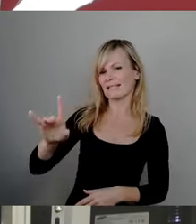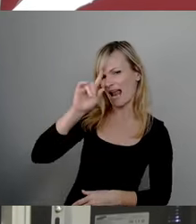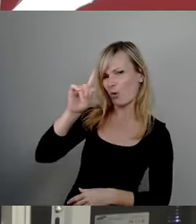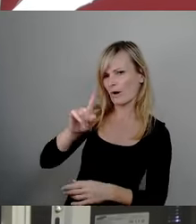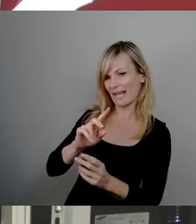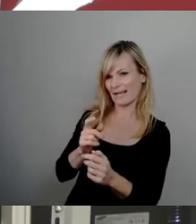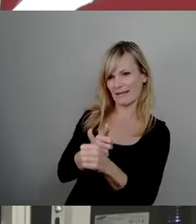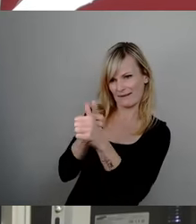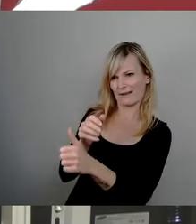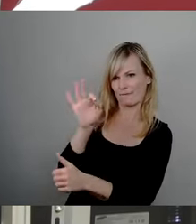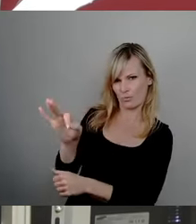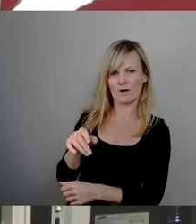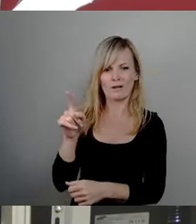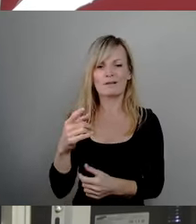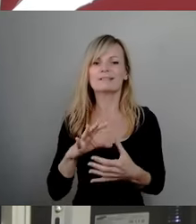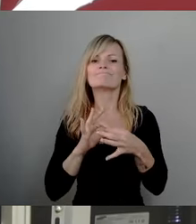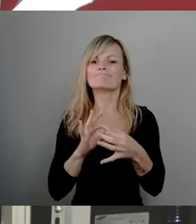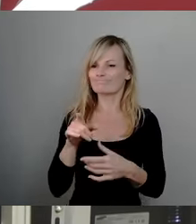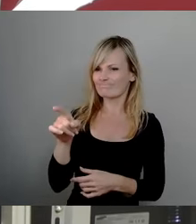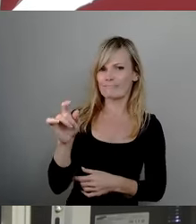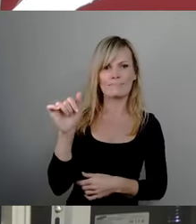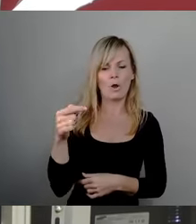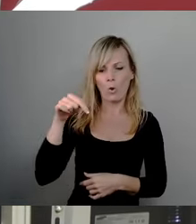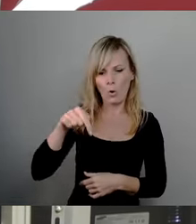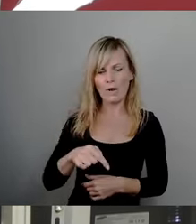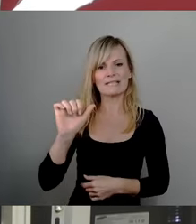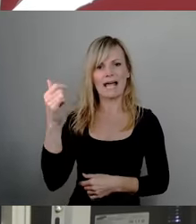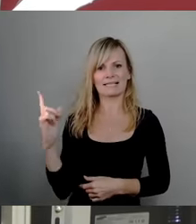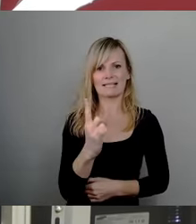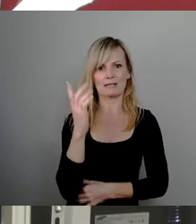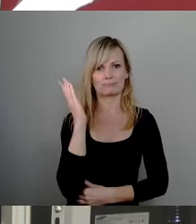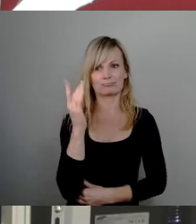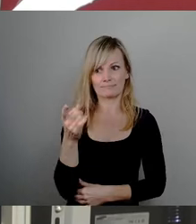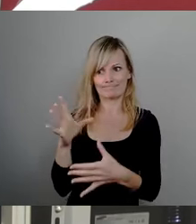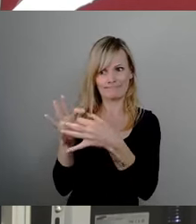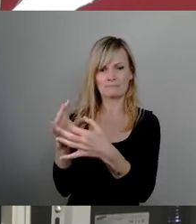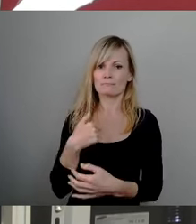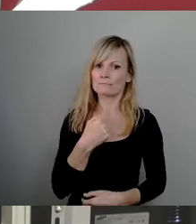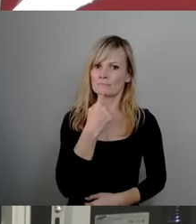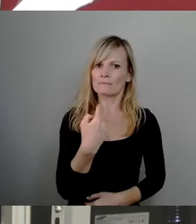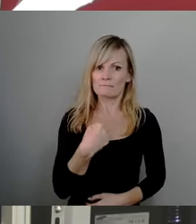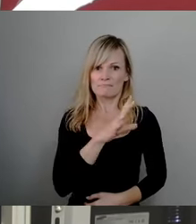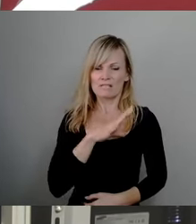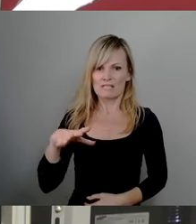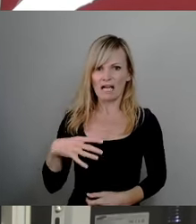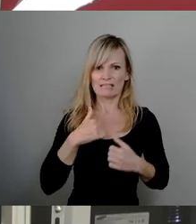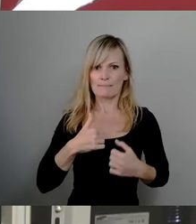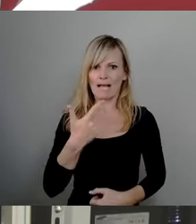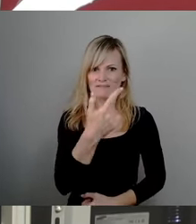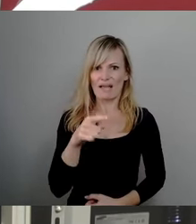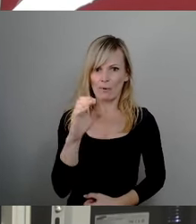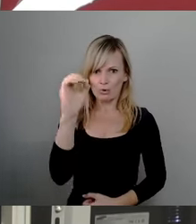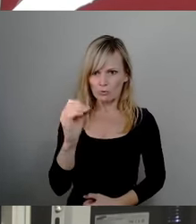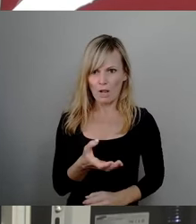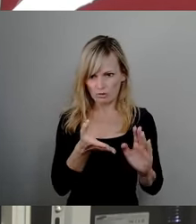ich möchte Bezug nehmen auf seinen ersten Wortbeitrag heute. Ich befürchte, das wird ein Sachsenbad 2.0. Warum?